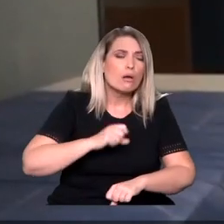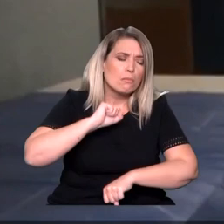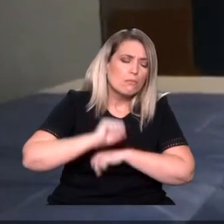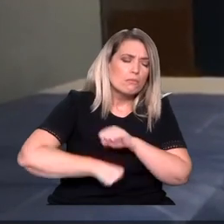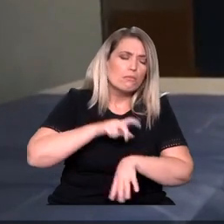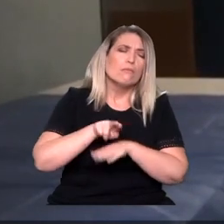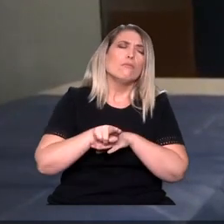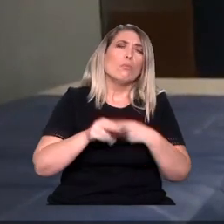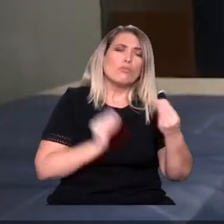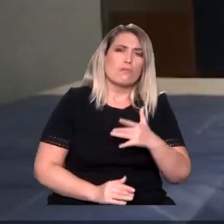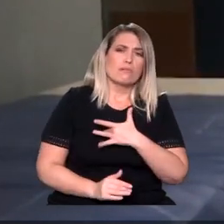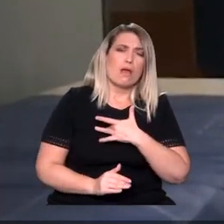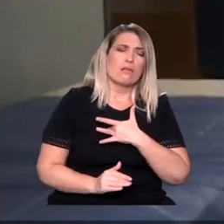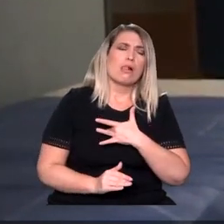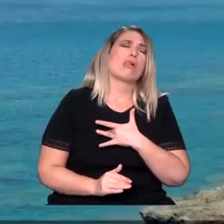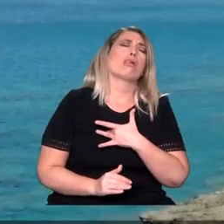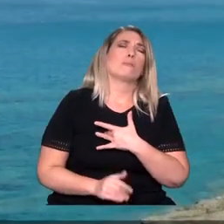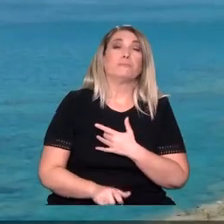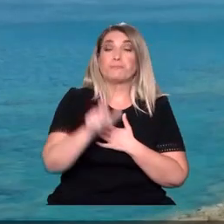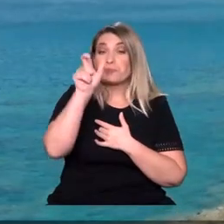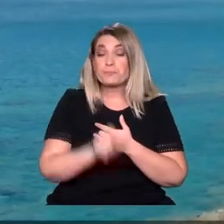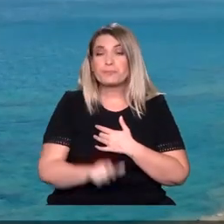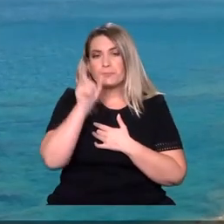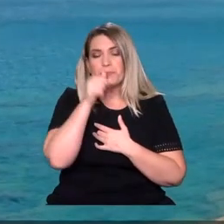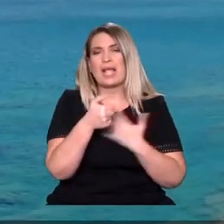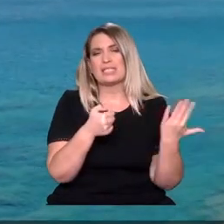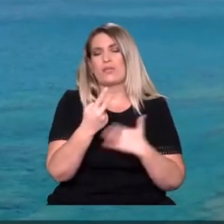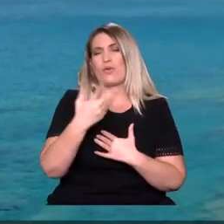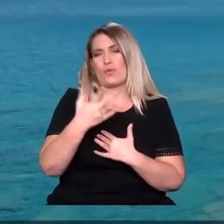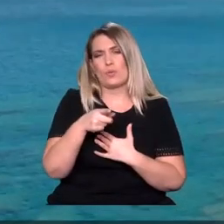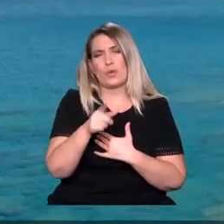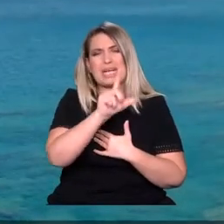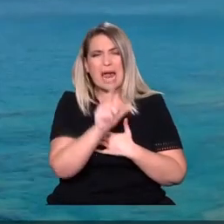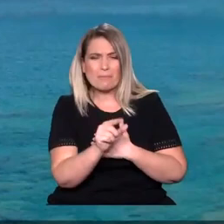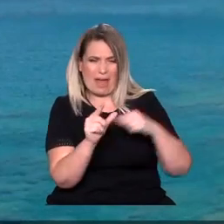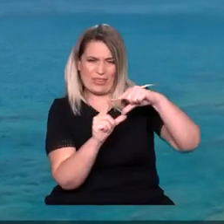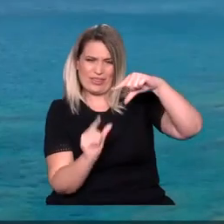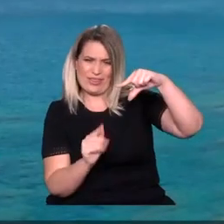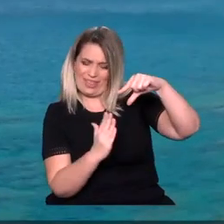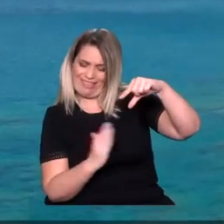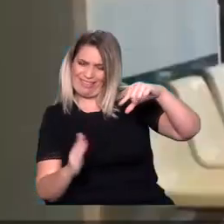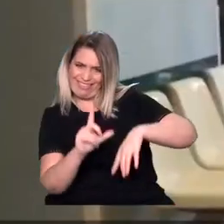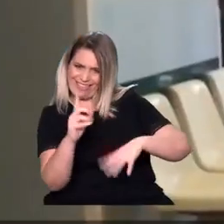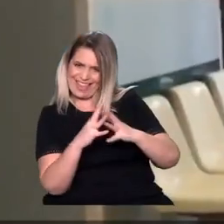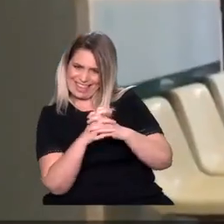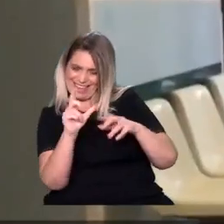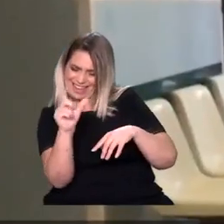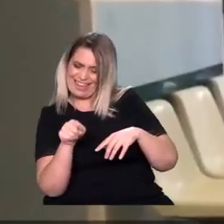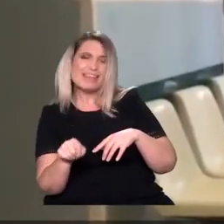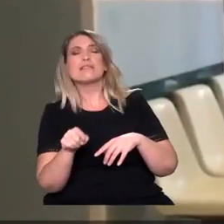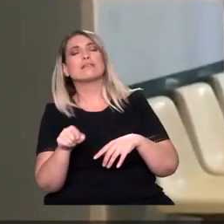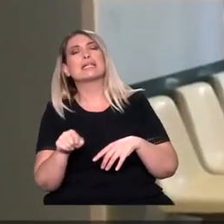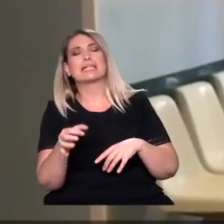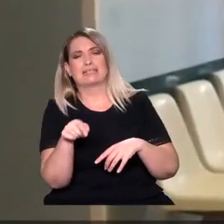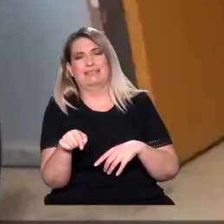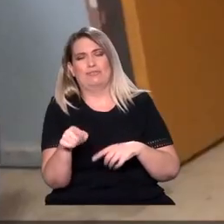Σε ολόκληρες ώρες, ο 63χρονος ασθενής από το χωριό Σποα Καρπάθου ταλαιπωρήθηκε και τελικά έχασε τη ζωή του. Όπως περιγράφει